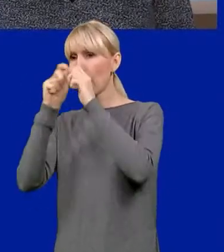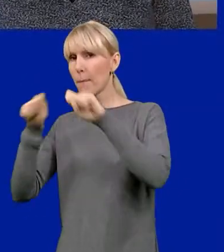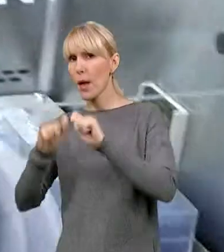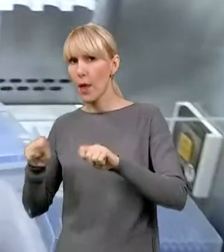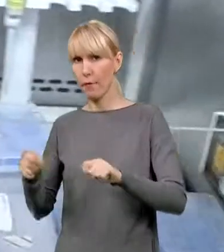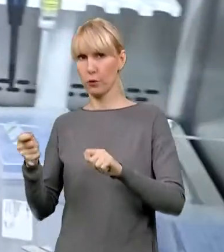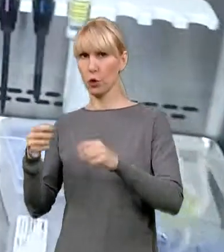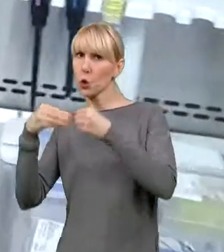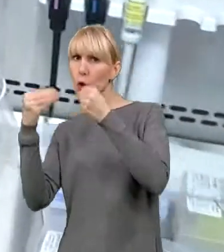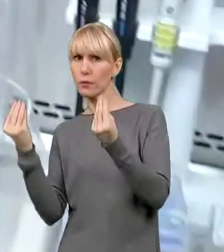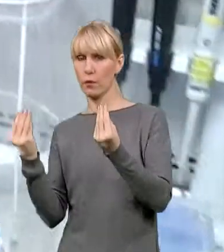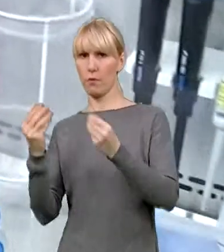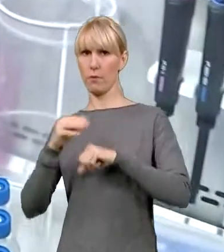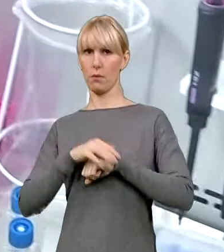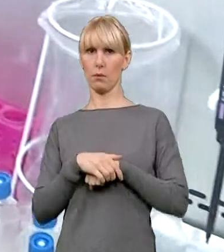samej technologii.